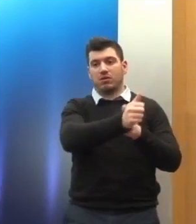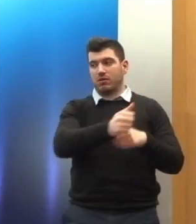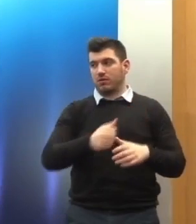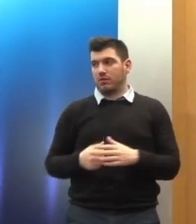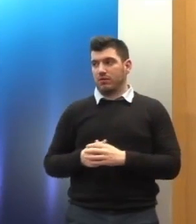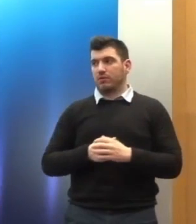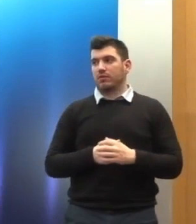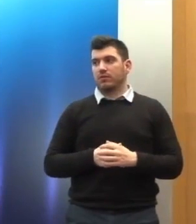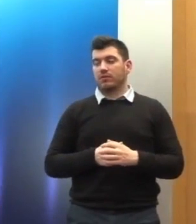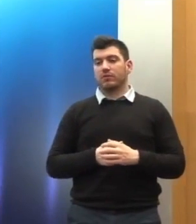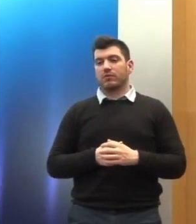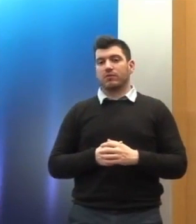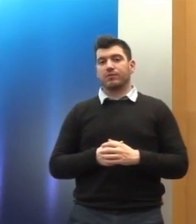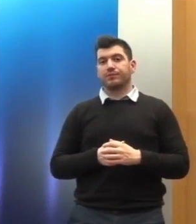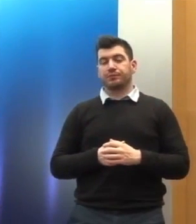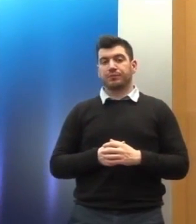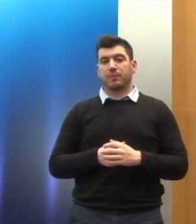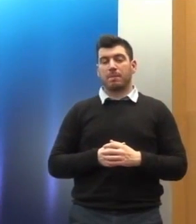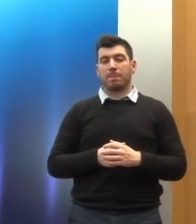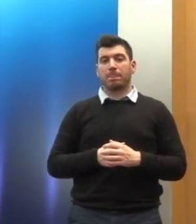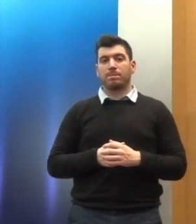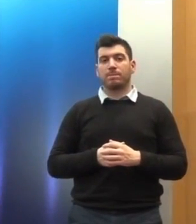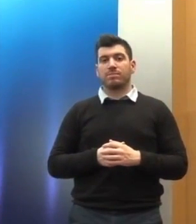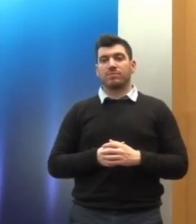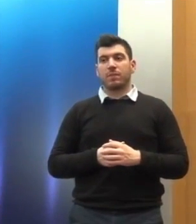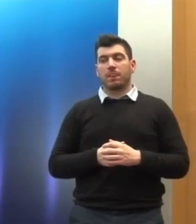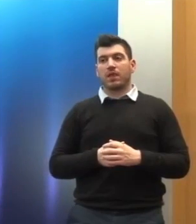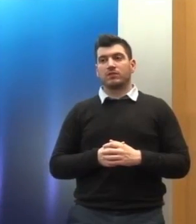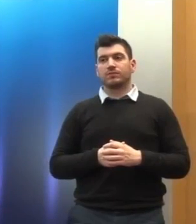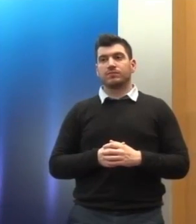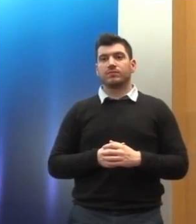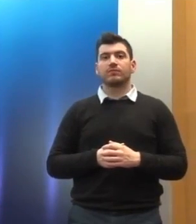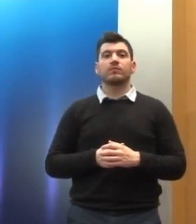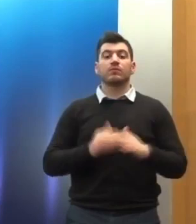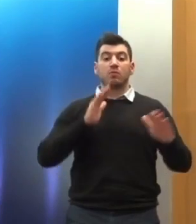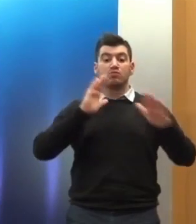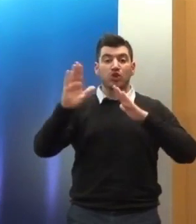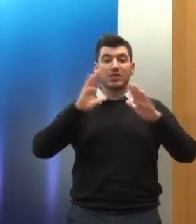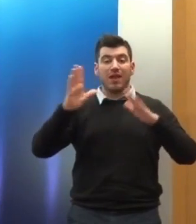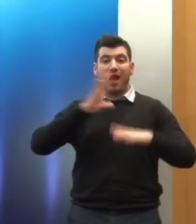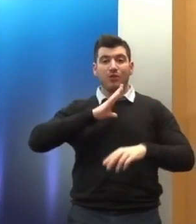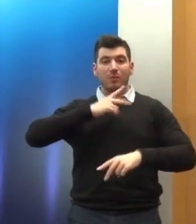τελειώνω με την εξής παρατήρηση η ενίσχυση αυτού του πλέγματος προστασίας των δικαιωμάτων